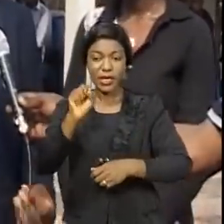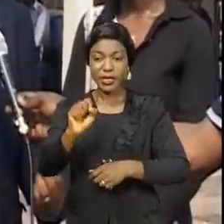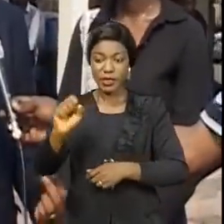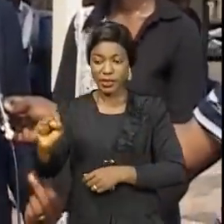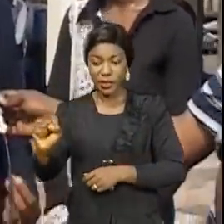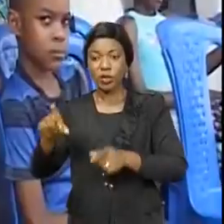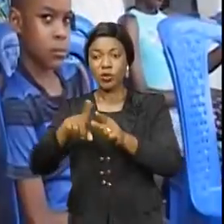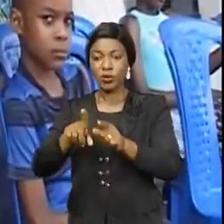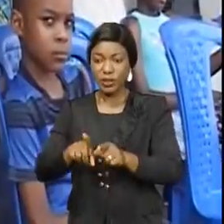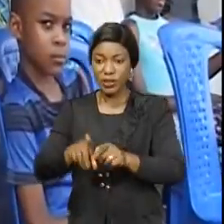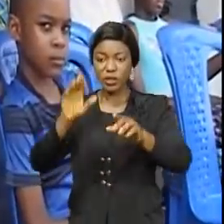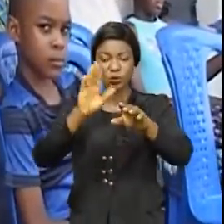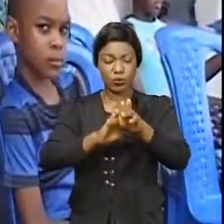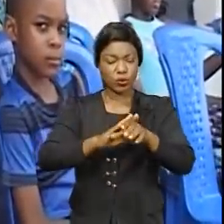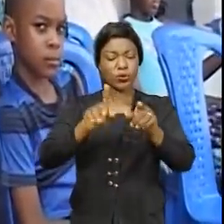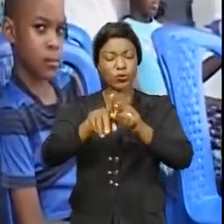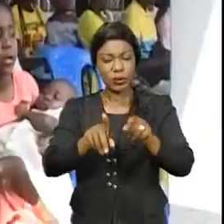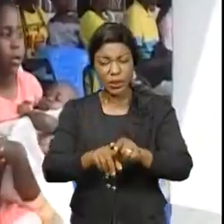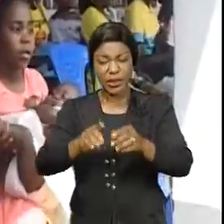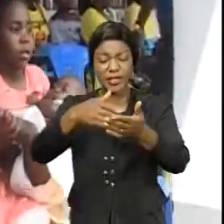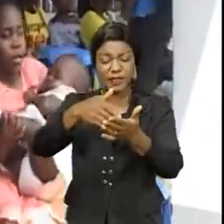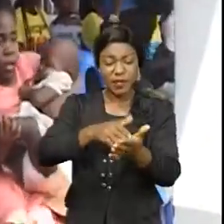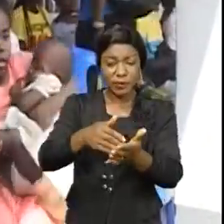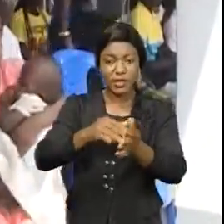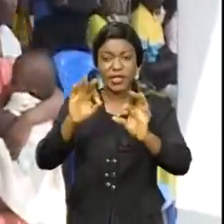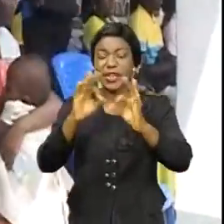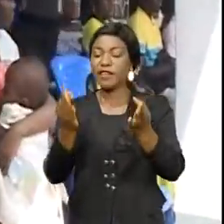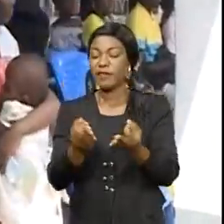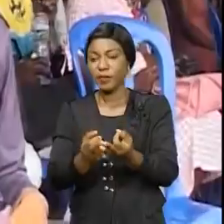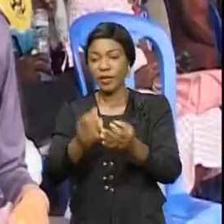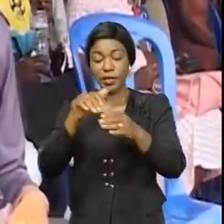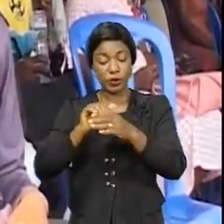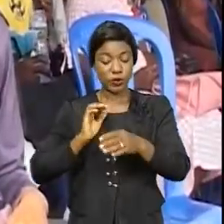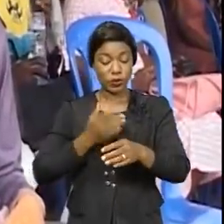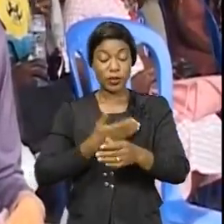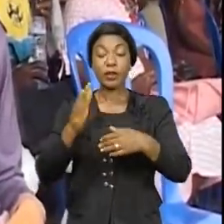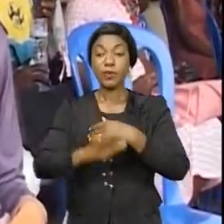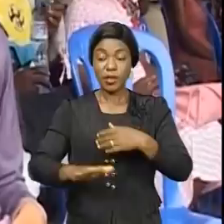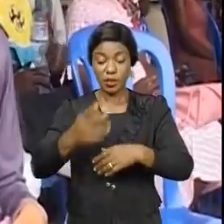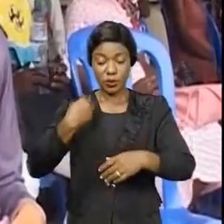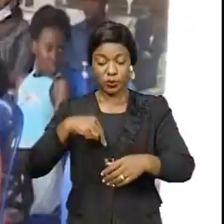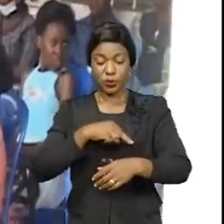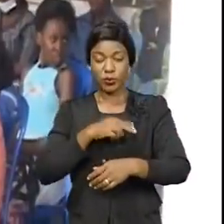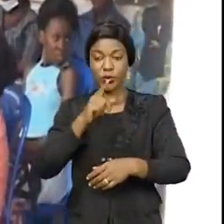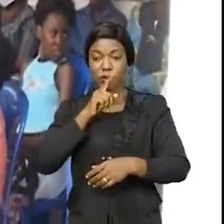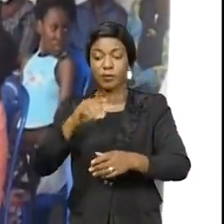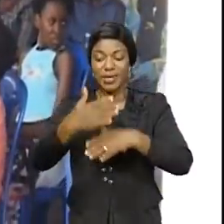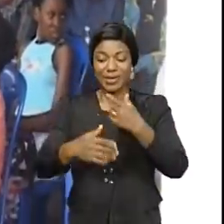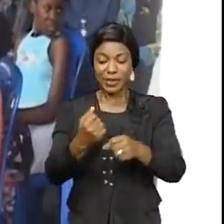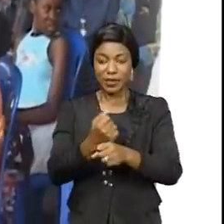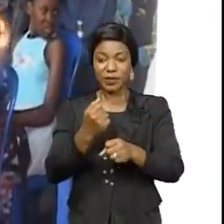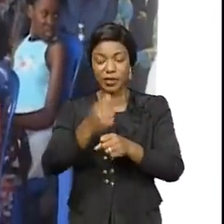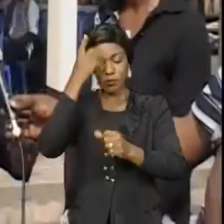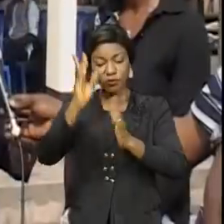qui affectent, qui popérisent, qui déstabilisent plusieurs familles dans notre pays. Nous nous sommes entrés à travailler pour